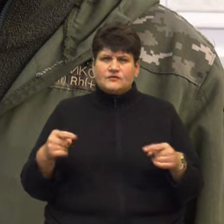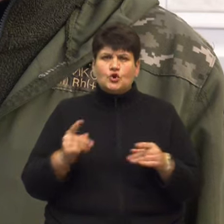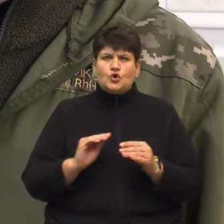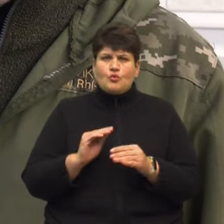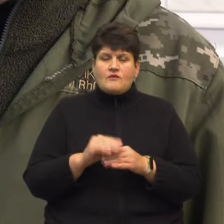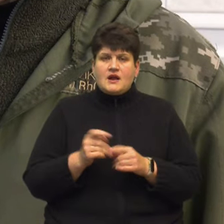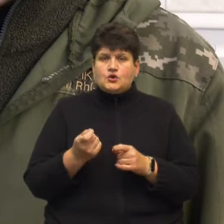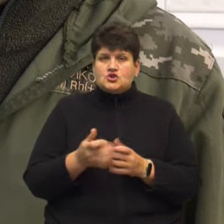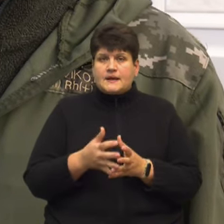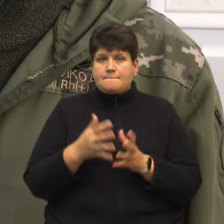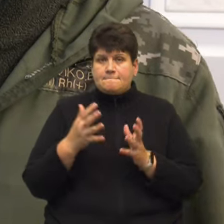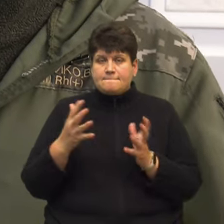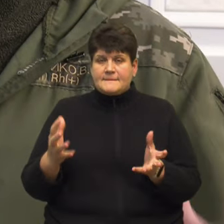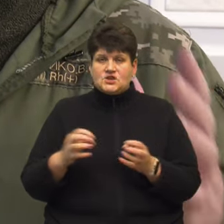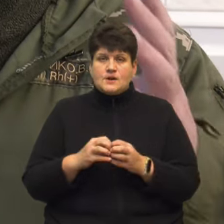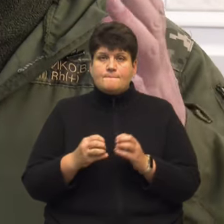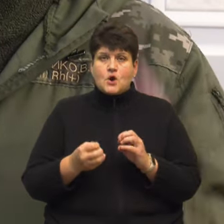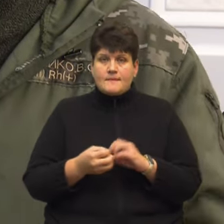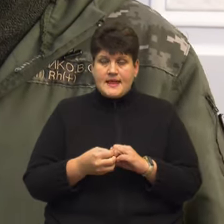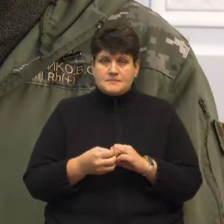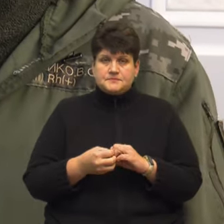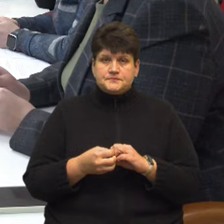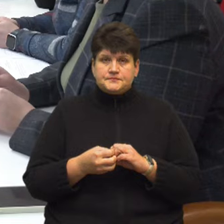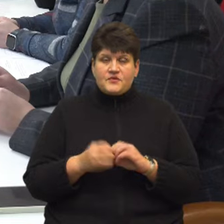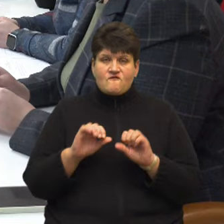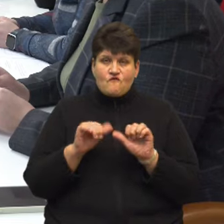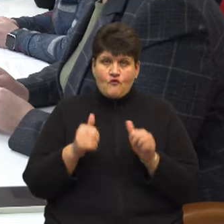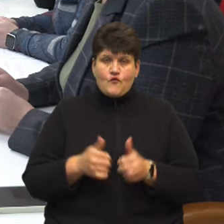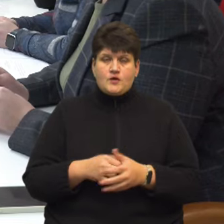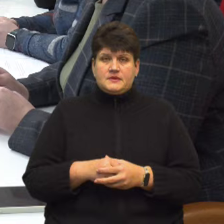більше проблем у формленні.